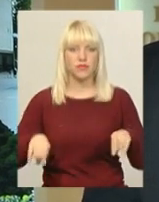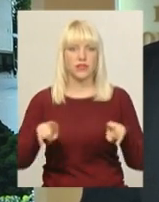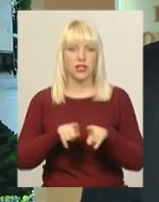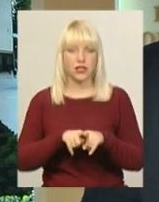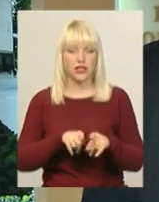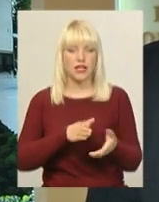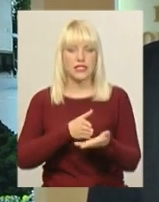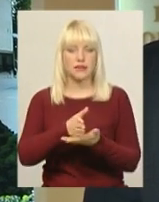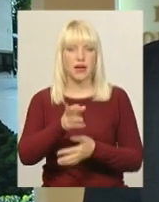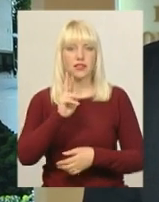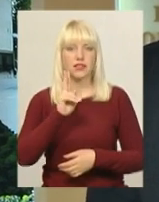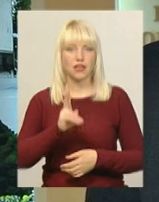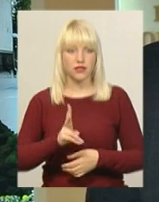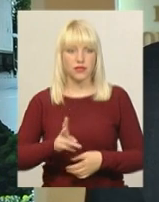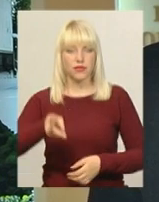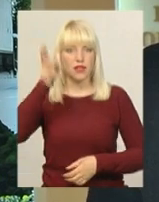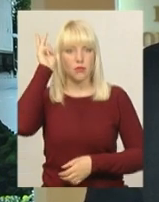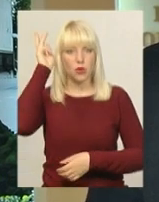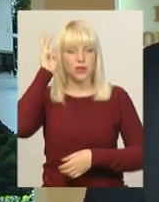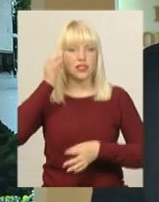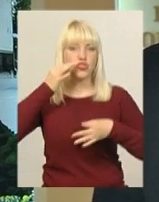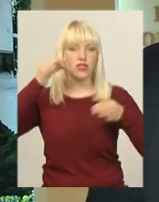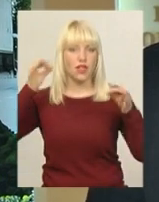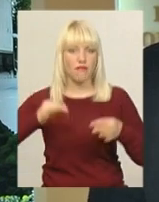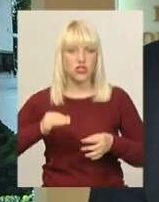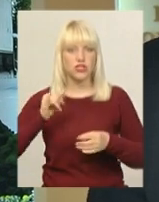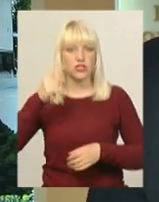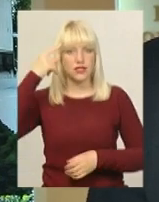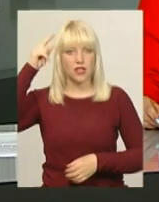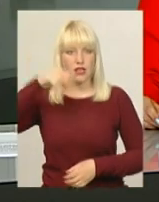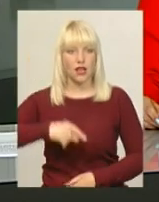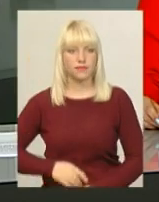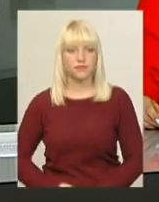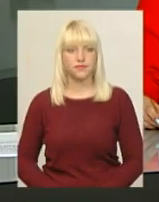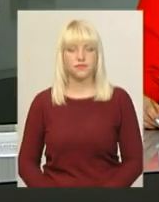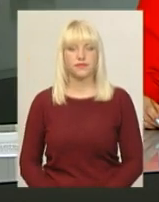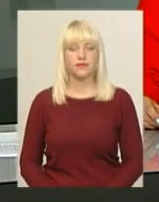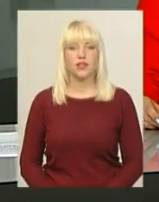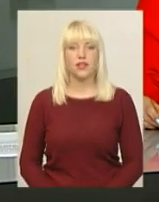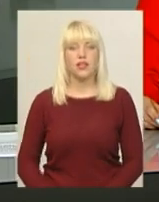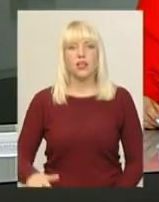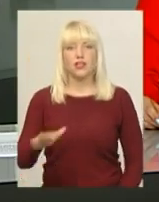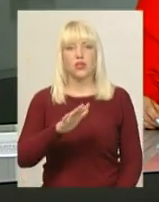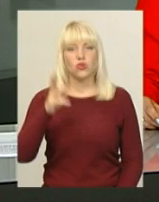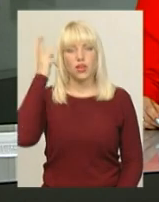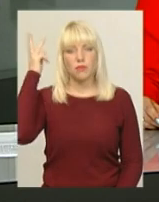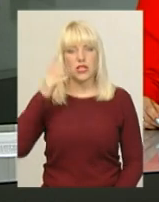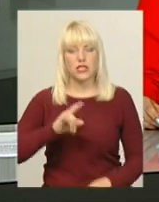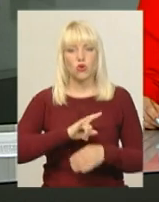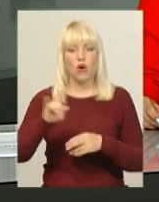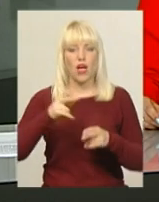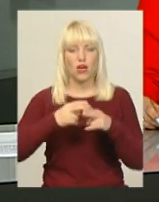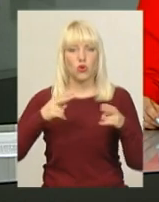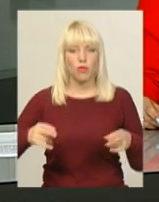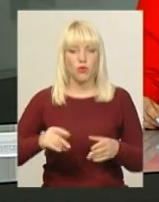як дипломатичні навички, дипломатичні знання. Територію Хмельницького аеропорту